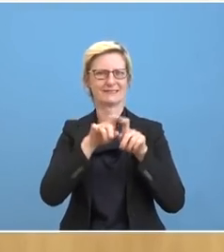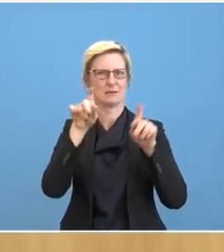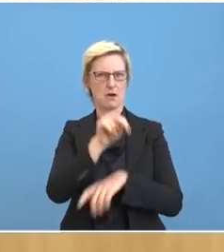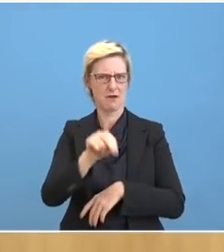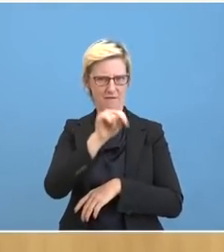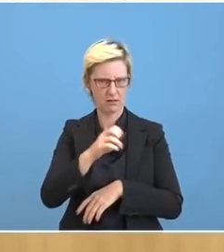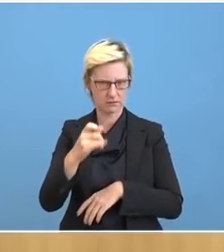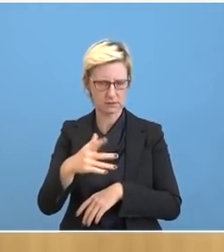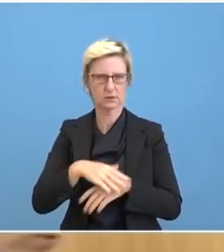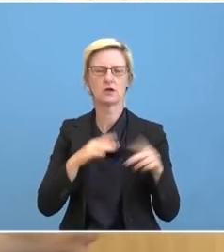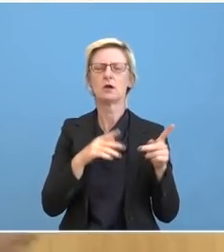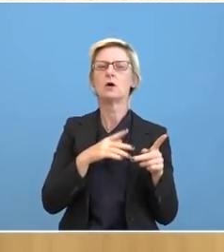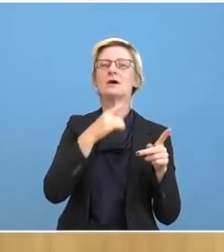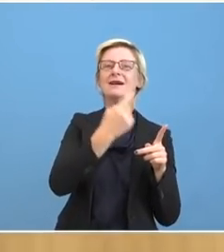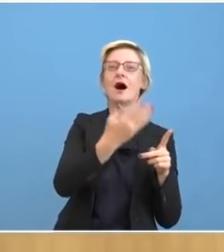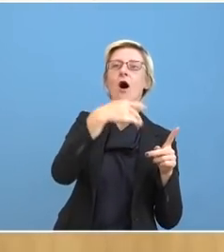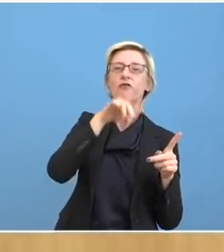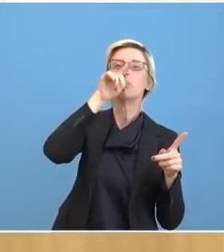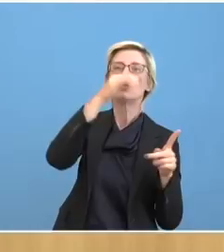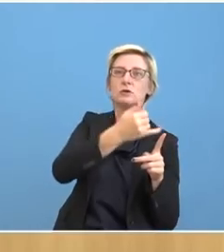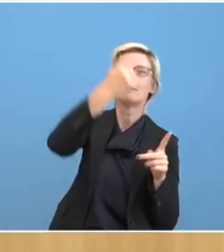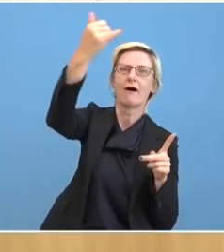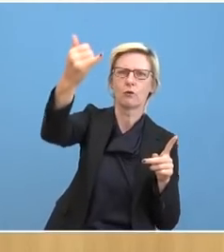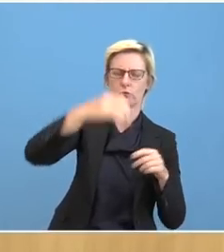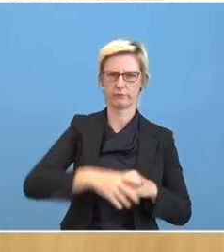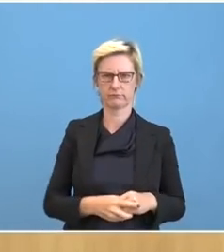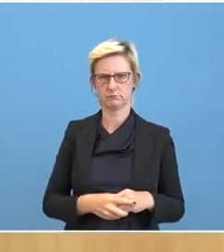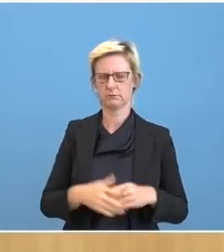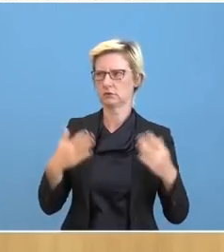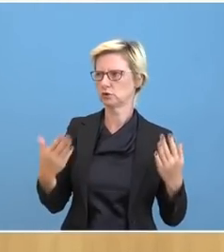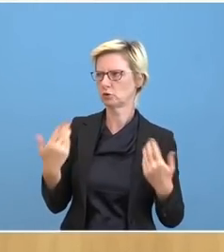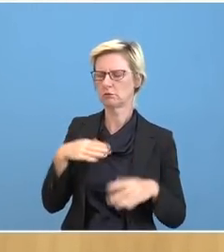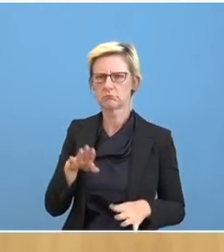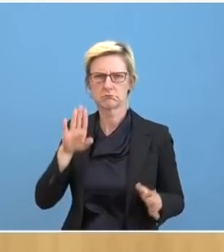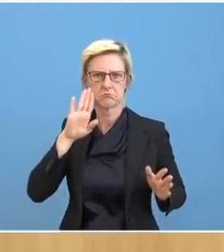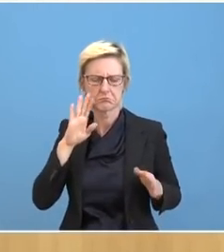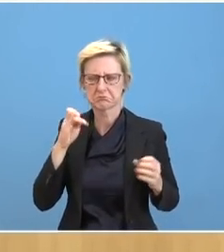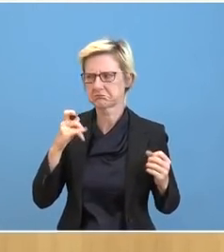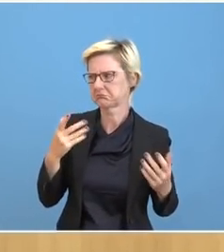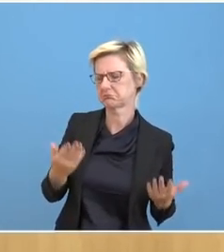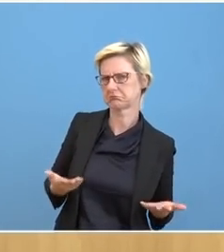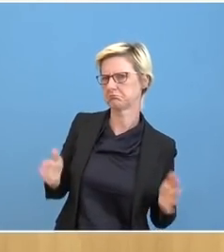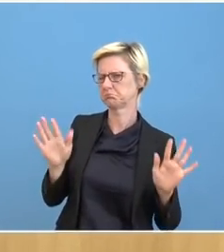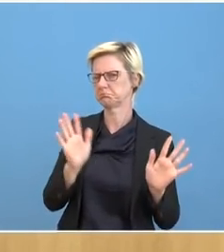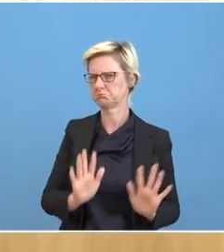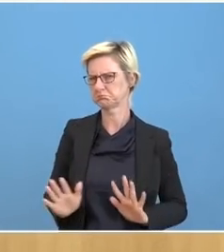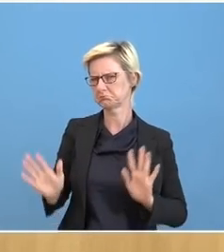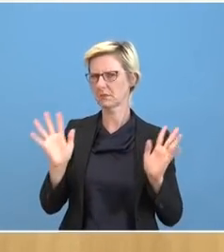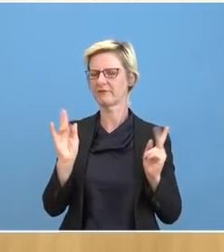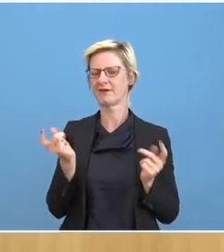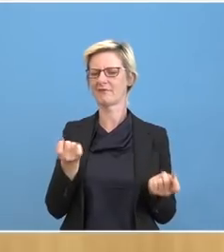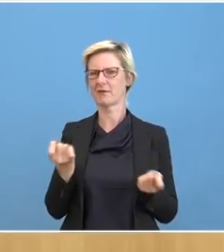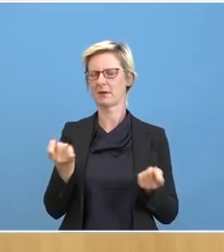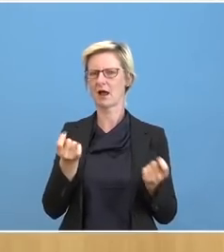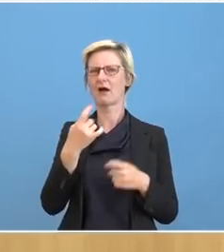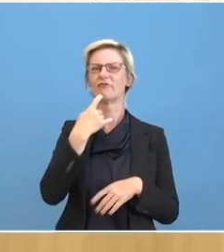er Wladimir Putin angerufen. Das klingt ein bisschen nach einer sozusagen Vermittlerrolle der